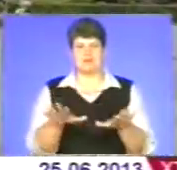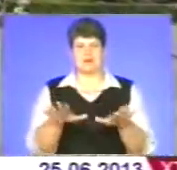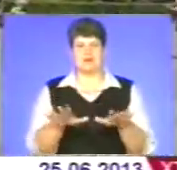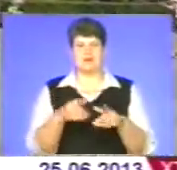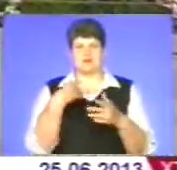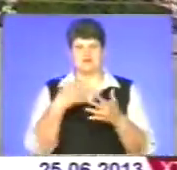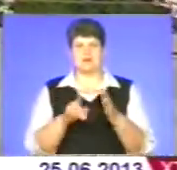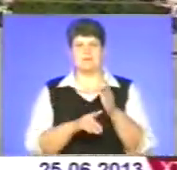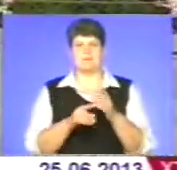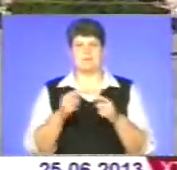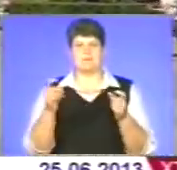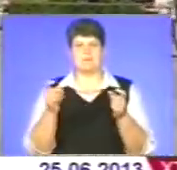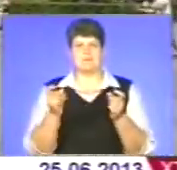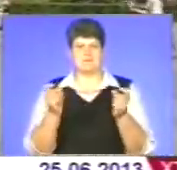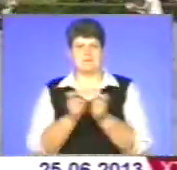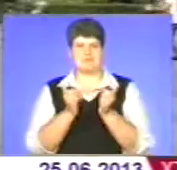велика битва починається.